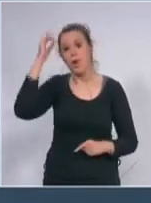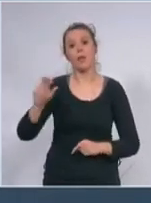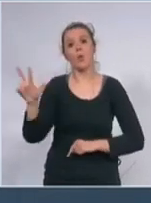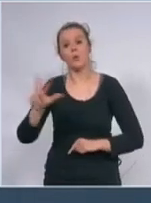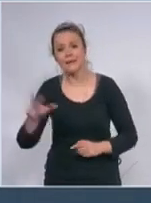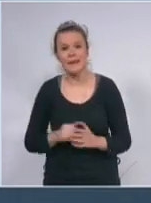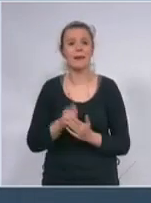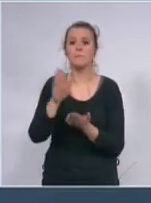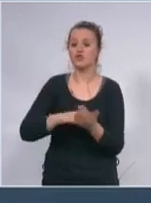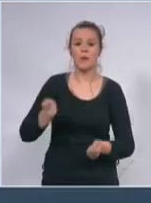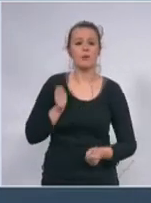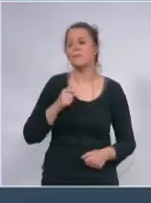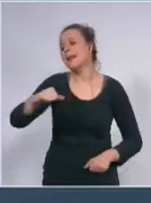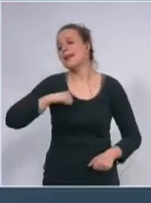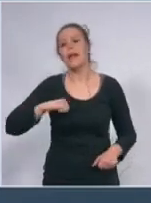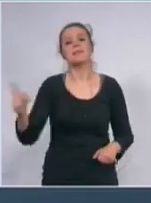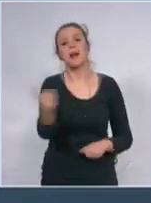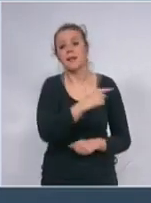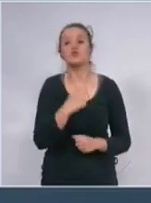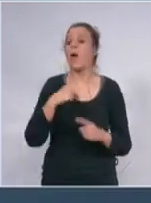i ne interesuje me šta ćete da mi kažete.